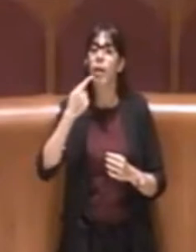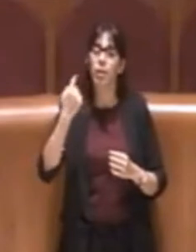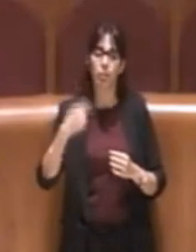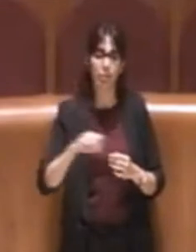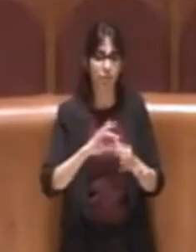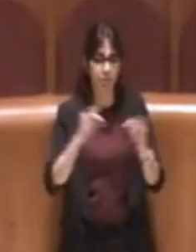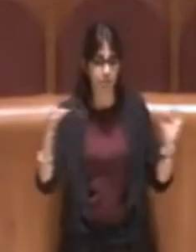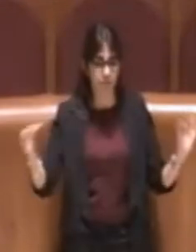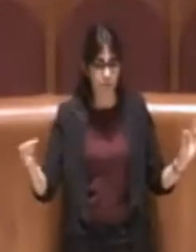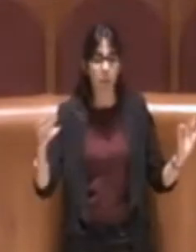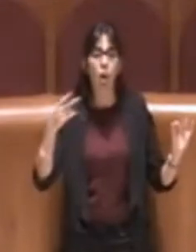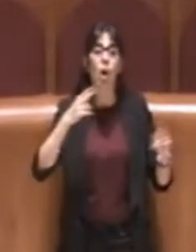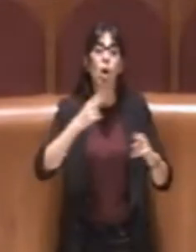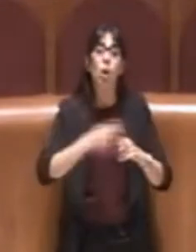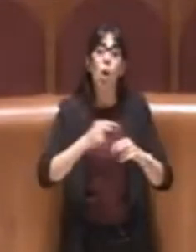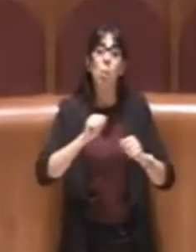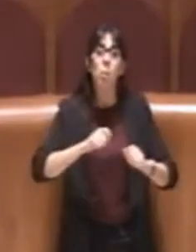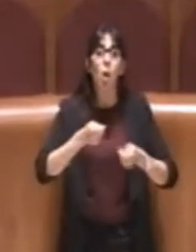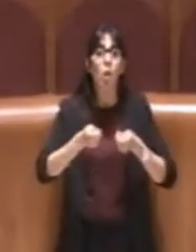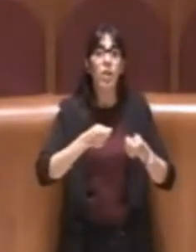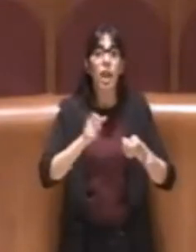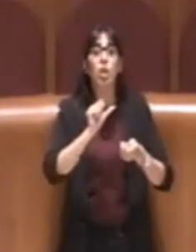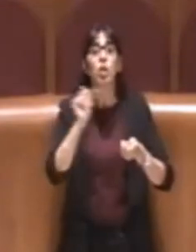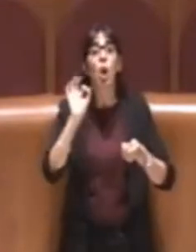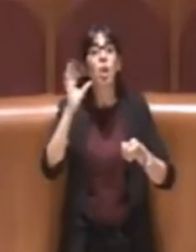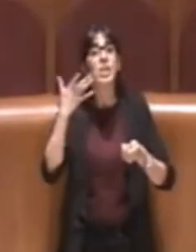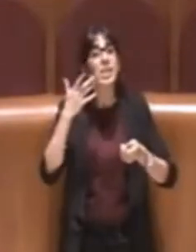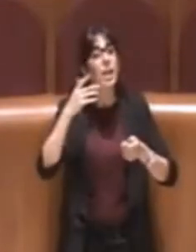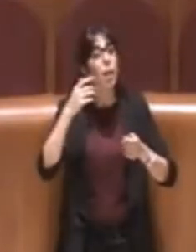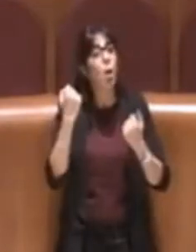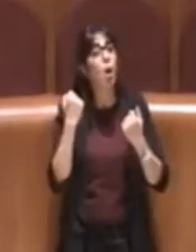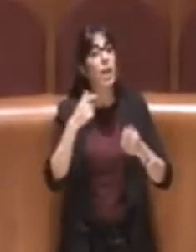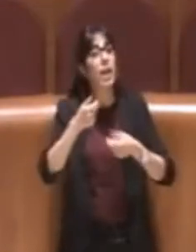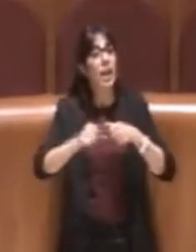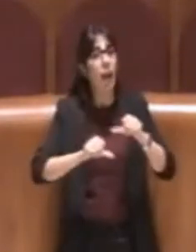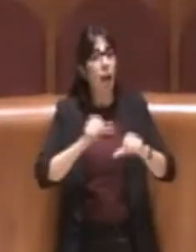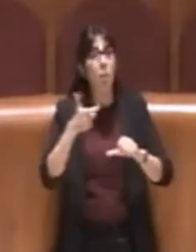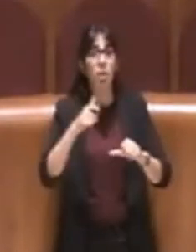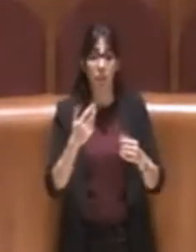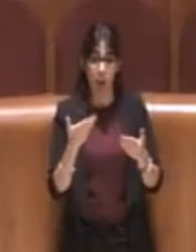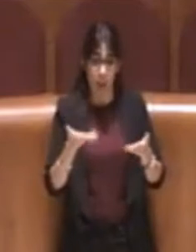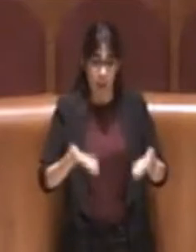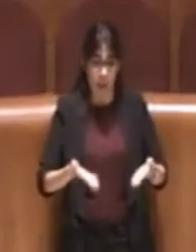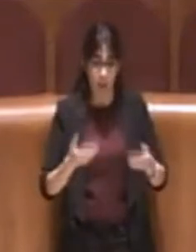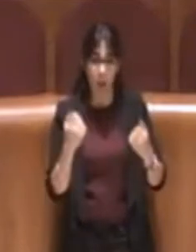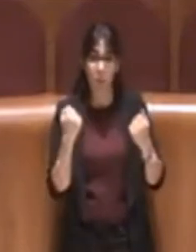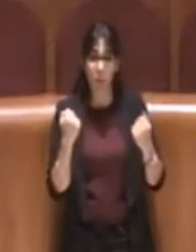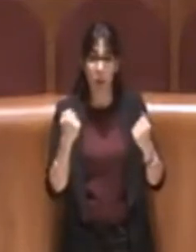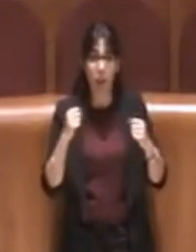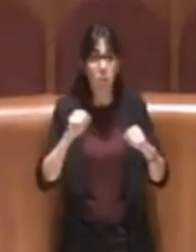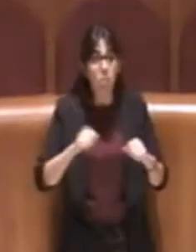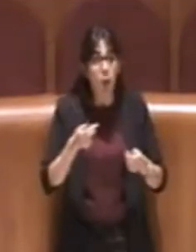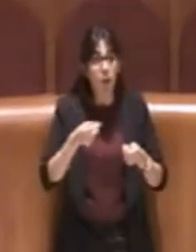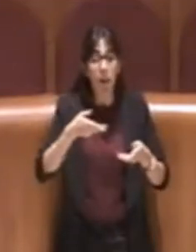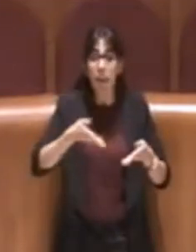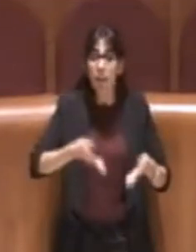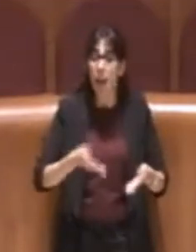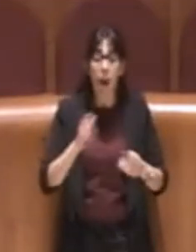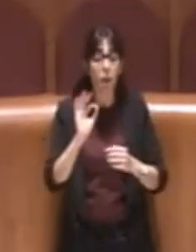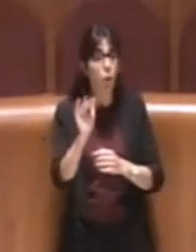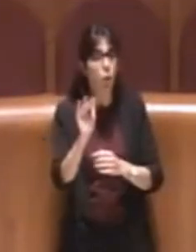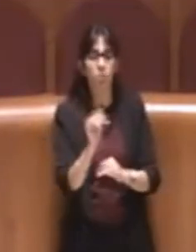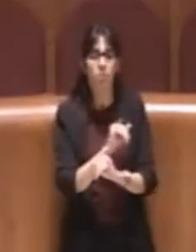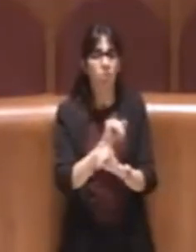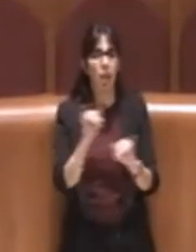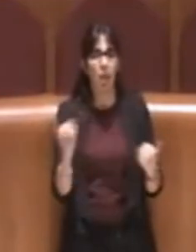solo cambiando i poteri perché con gli attuali poteri non si può governare né ora né in futuro. Ecco, io la